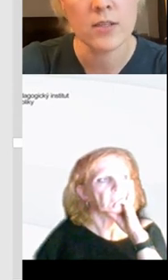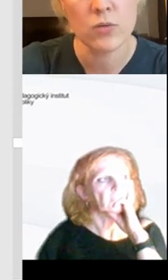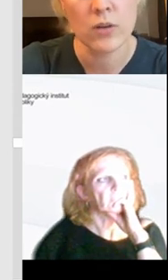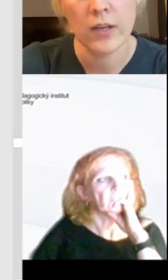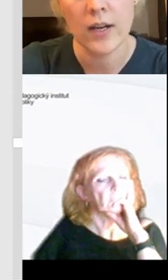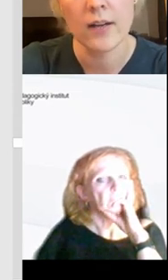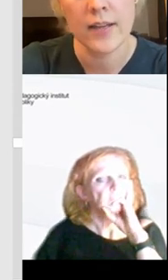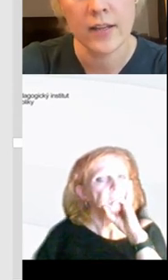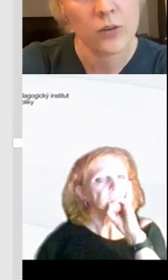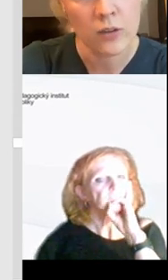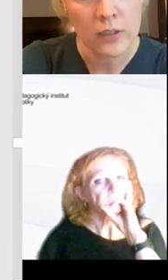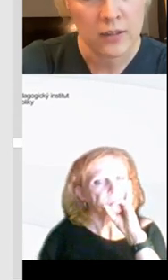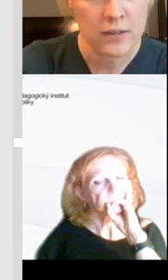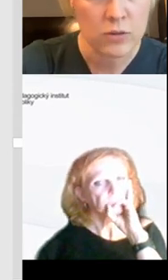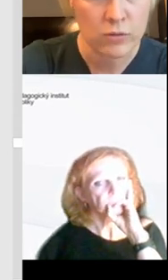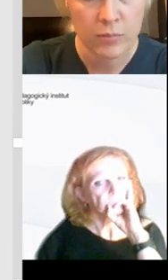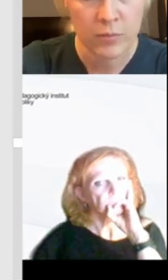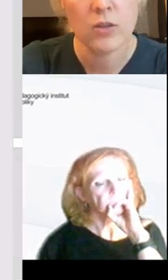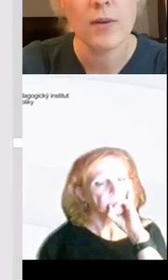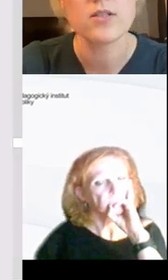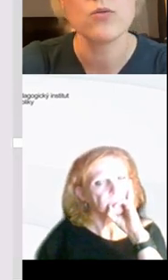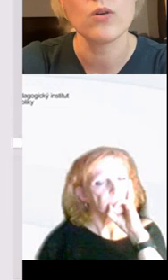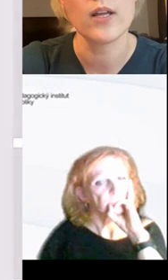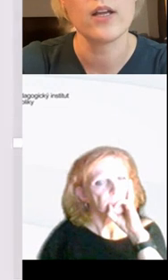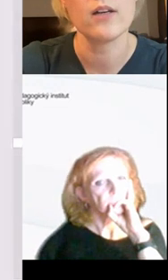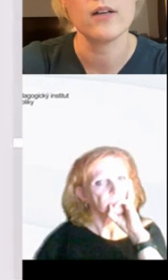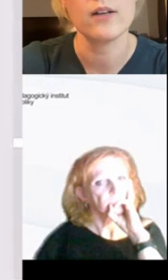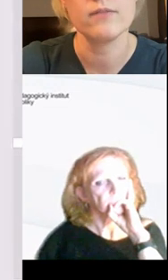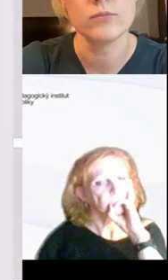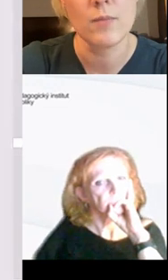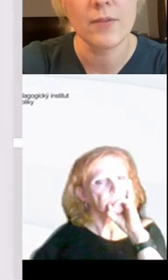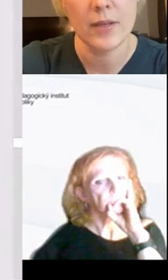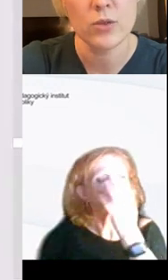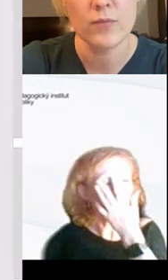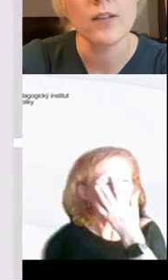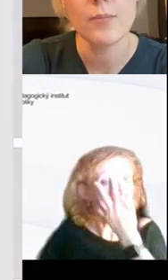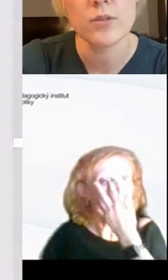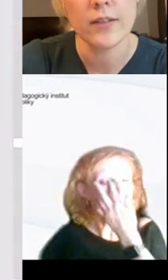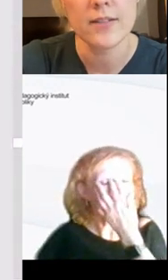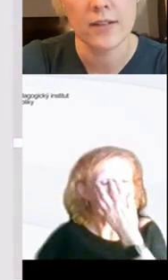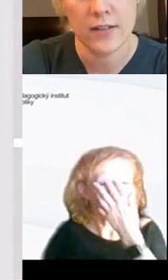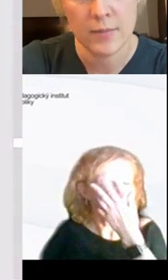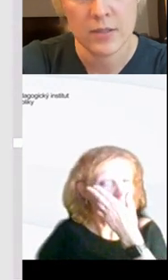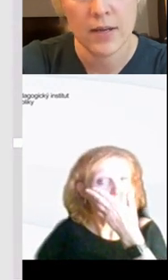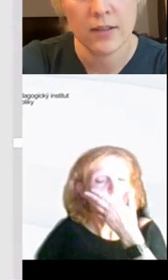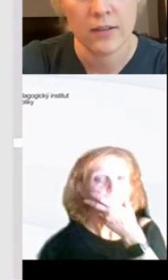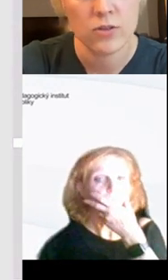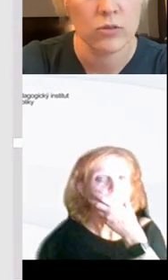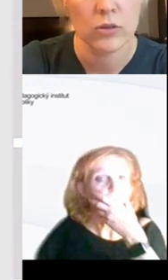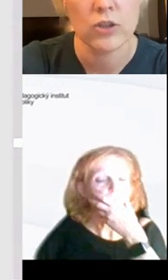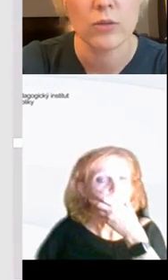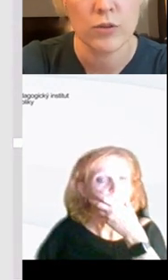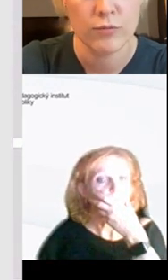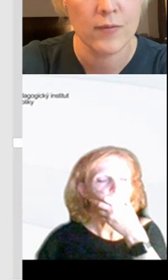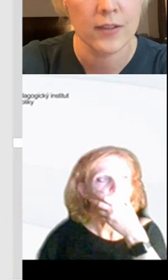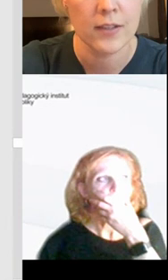zadávat domácí úkoly a nejen to, ty děti jsou schopni ty domácí úkoly doma vypracovat a poslat nás, sdílet nám je zpátky.